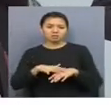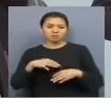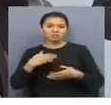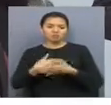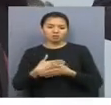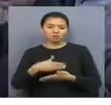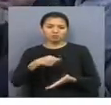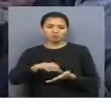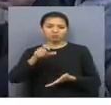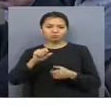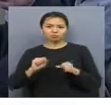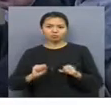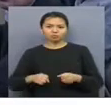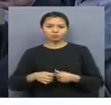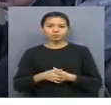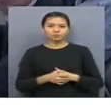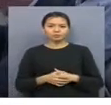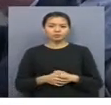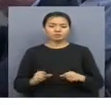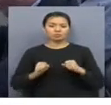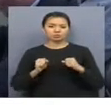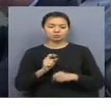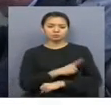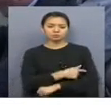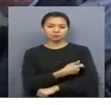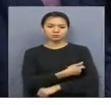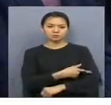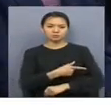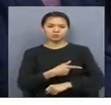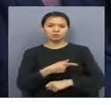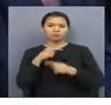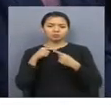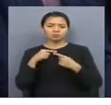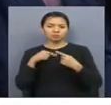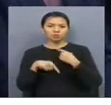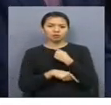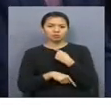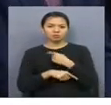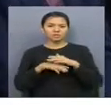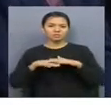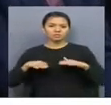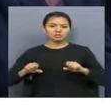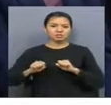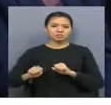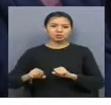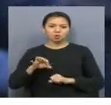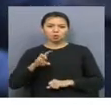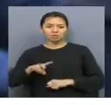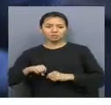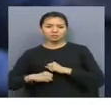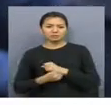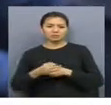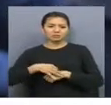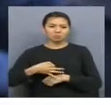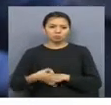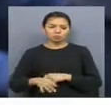болуы мүмкін. Спорт, медицина, сұбайла шем қорлыққа қарсы күрес, балаларды зорлық зомбылықтан қорғау. Құқық қорғау